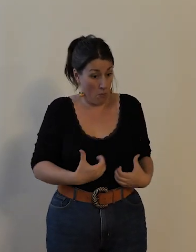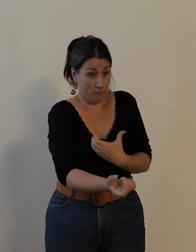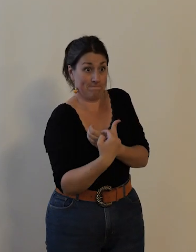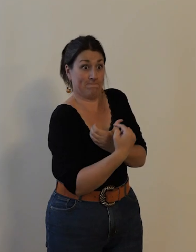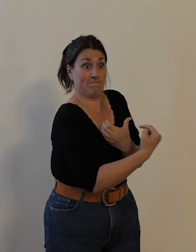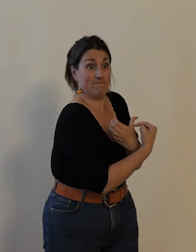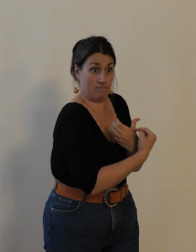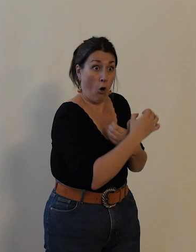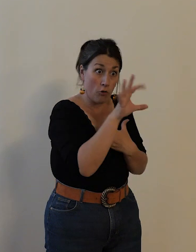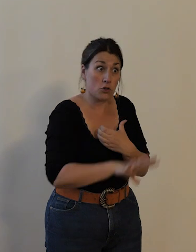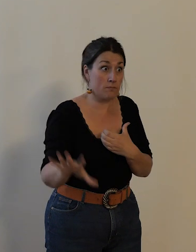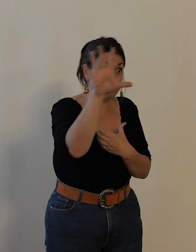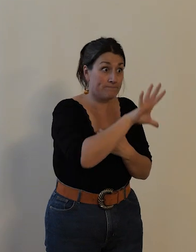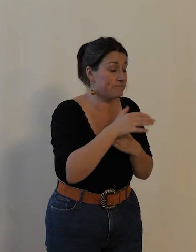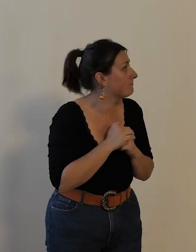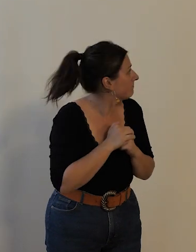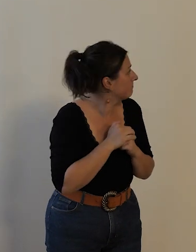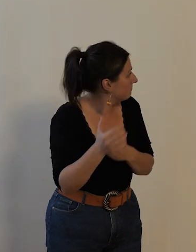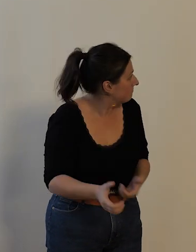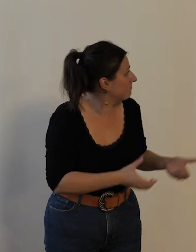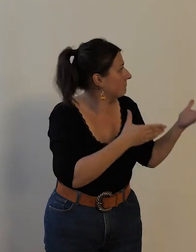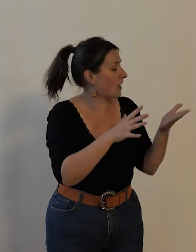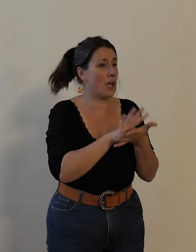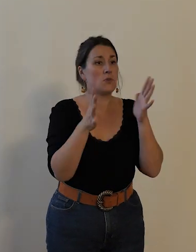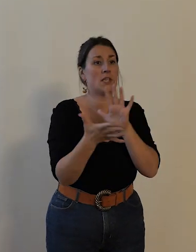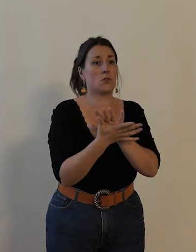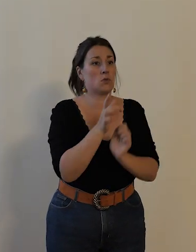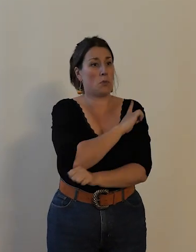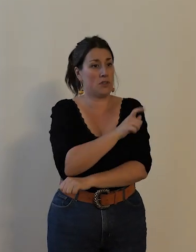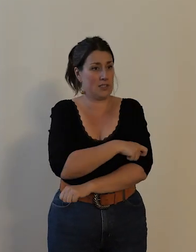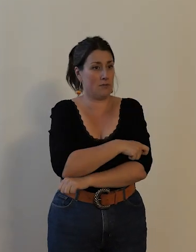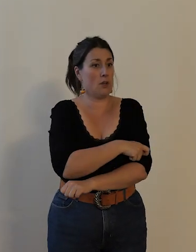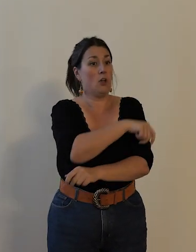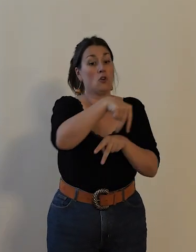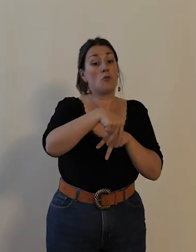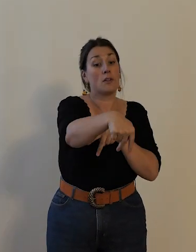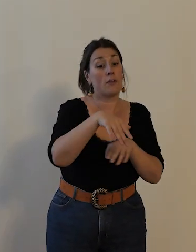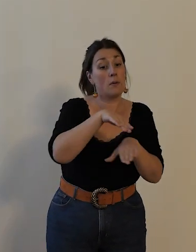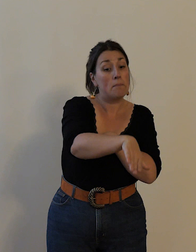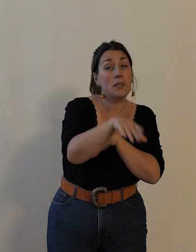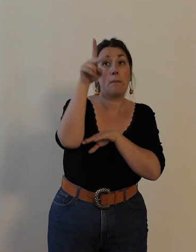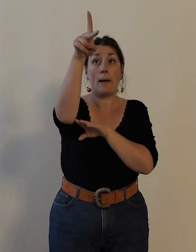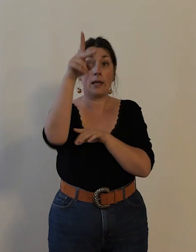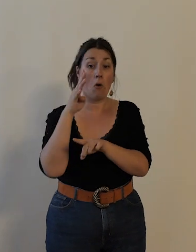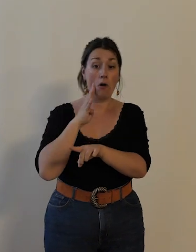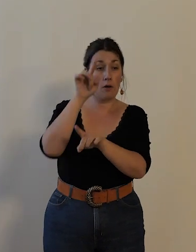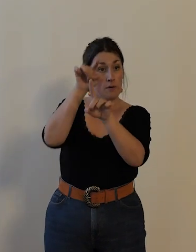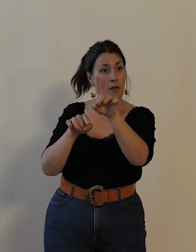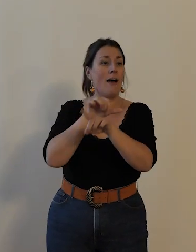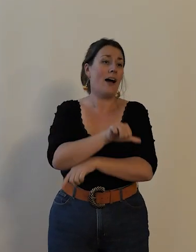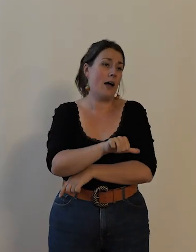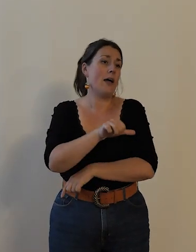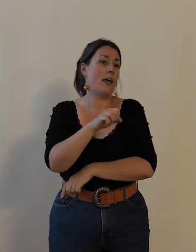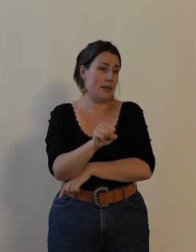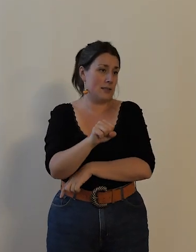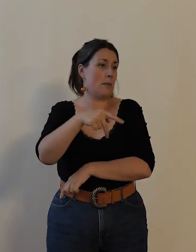nous poursuivons association sportive des chemins de fer de Paris-Orléans ASPO 1913 aujourd'hui